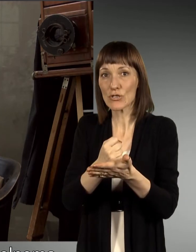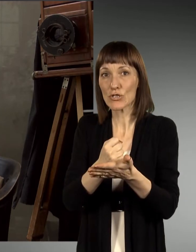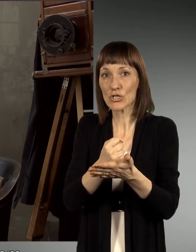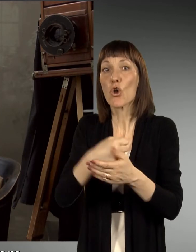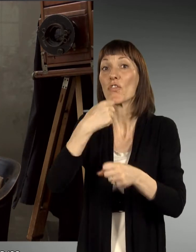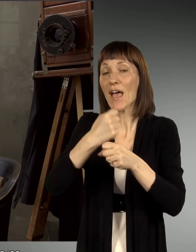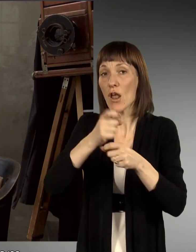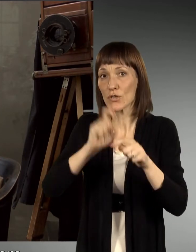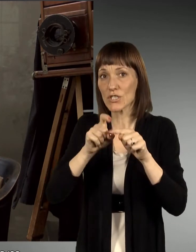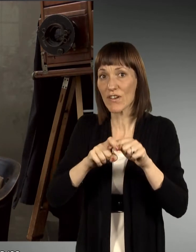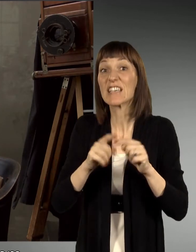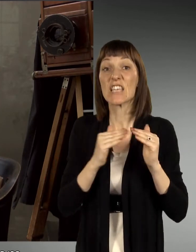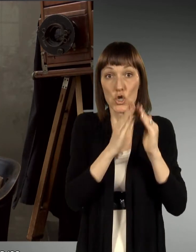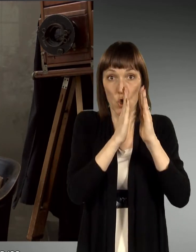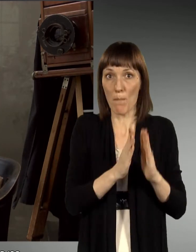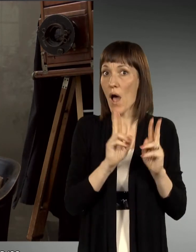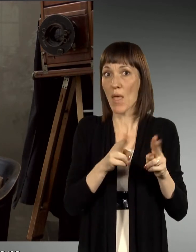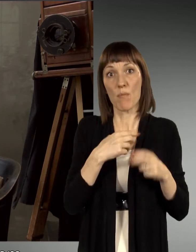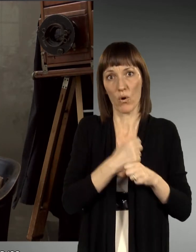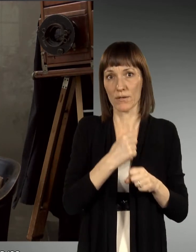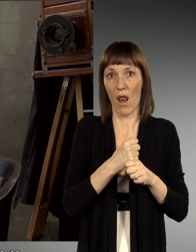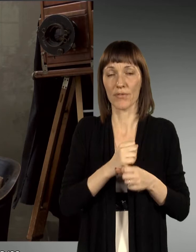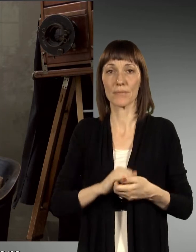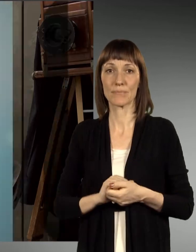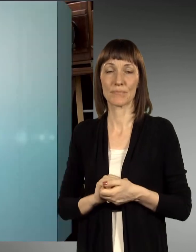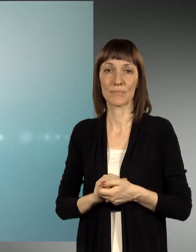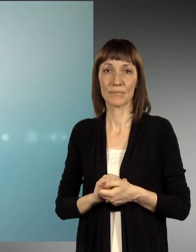prakticirajo stvari, ki jih recimo v svojem domačem kraju ne bi mogel.